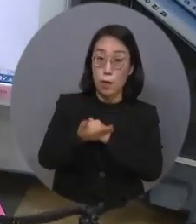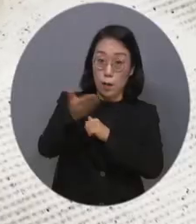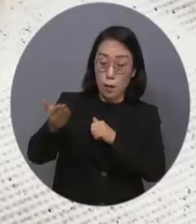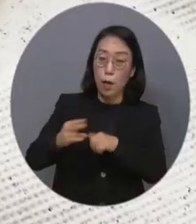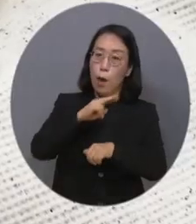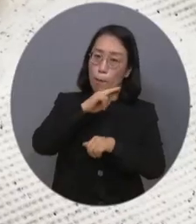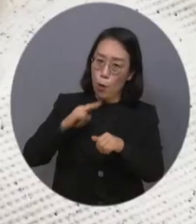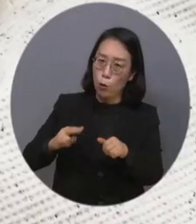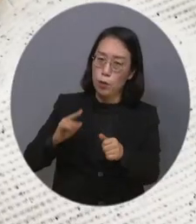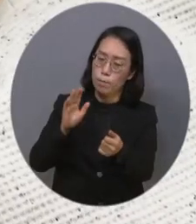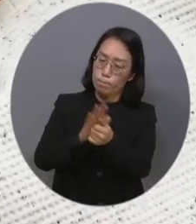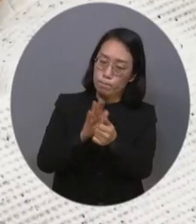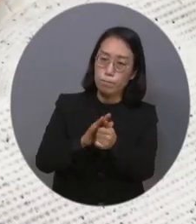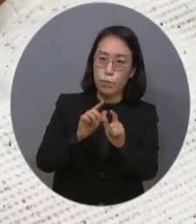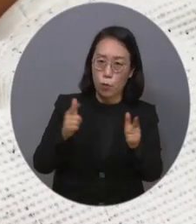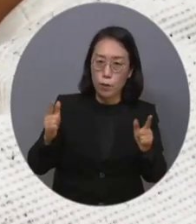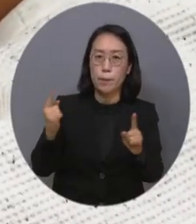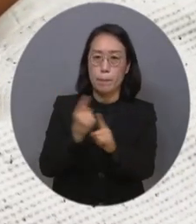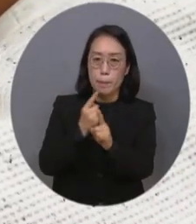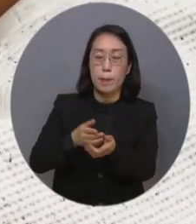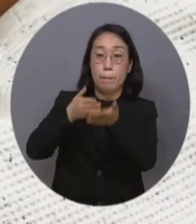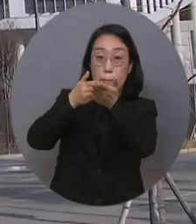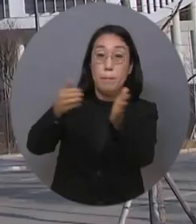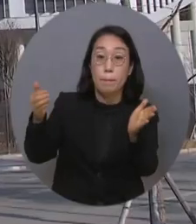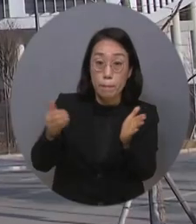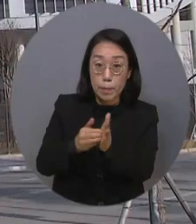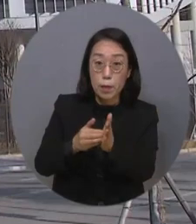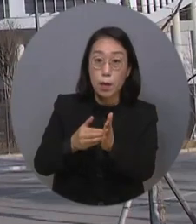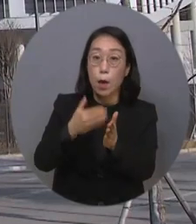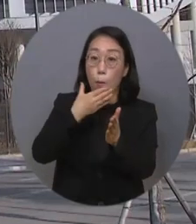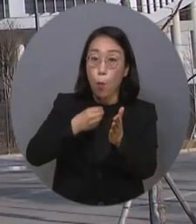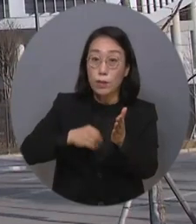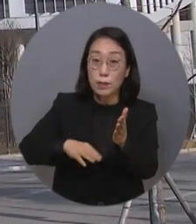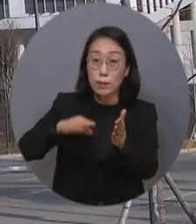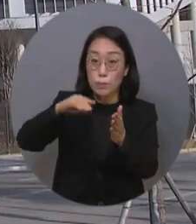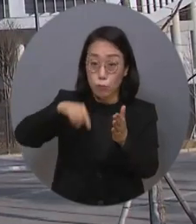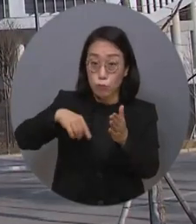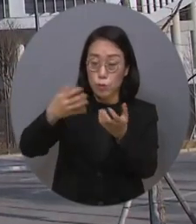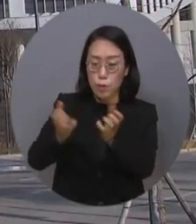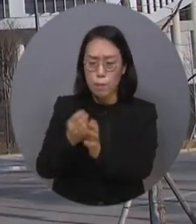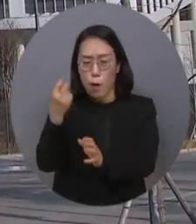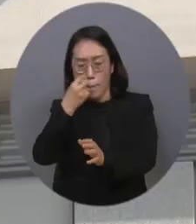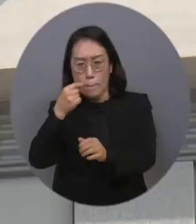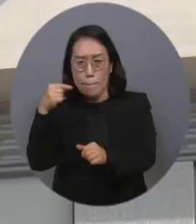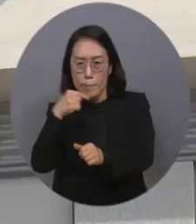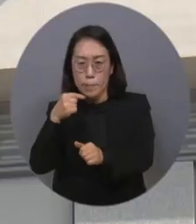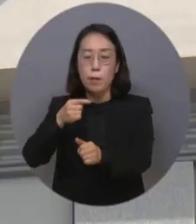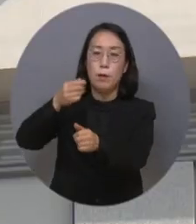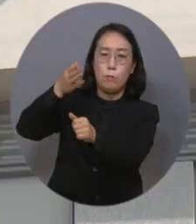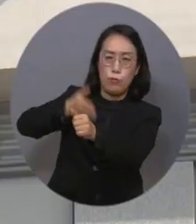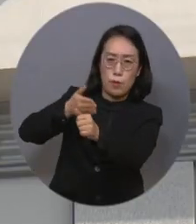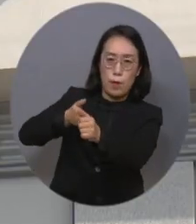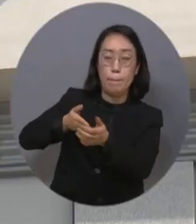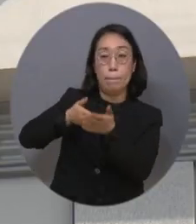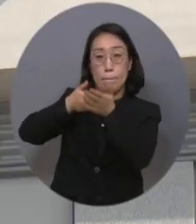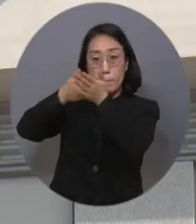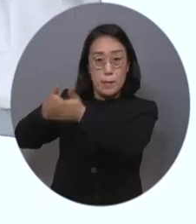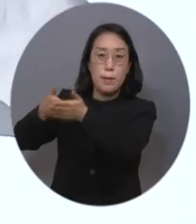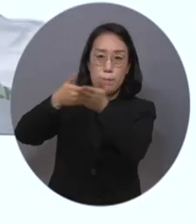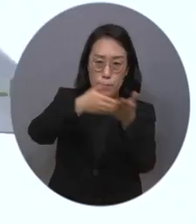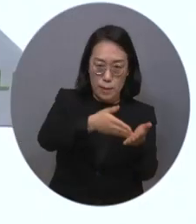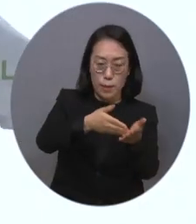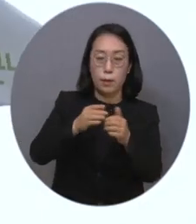편의시설 설치와 관리 개선을 권고했으며 보건복지부에는 관리감독 강화를 요청하겠다는 뜻을 전했습니다.